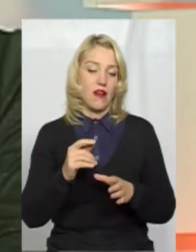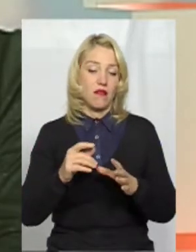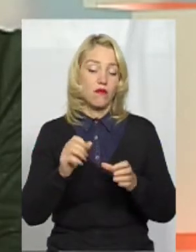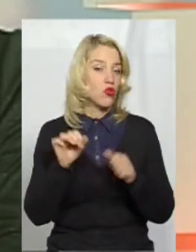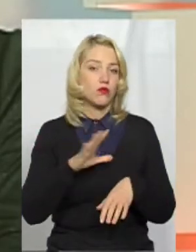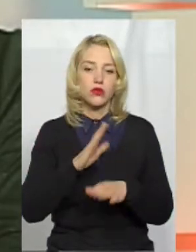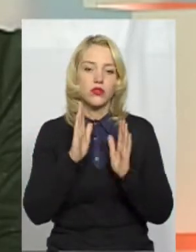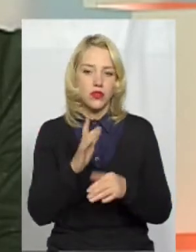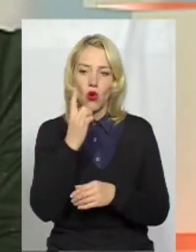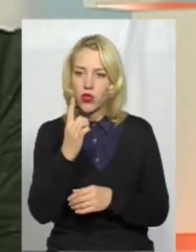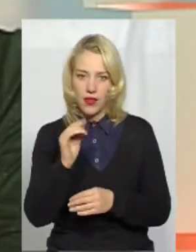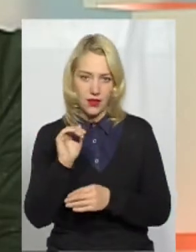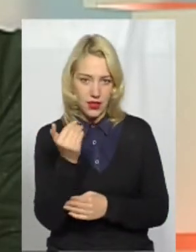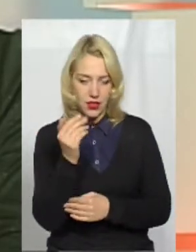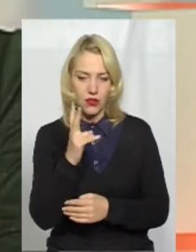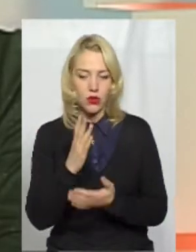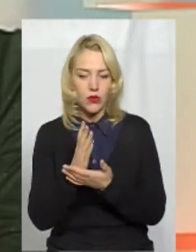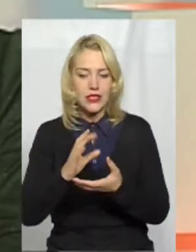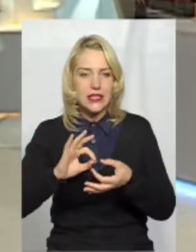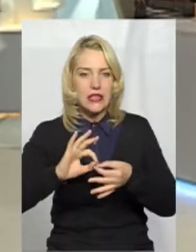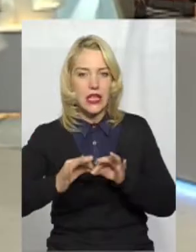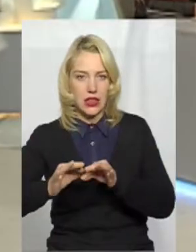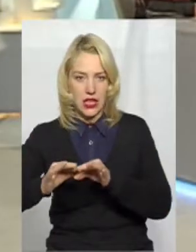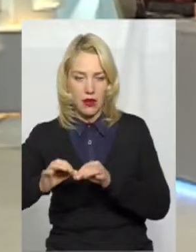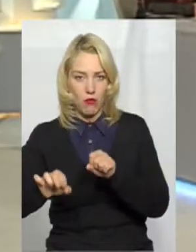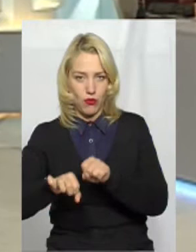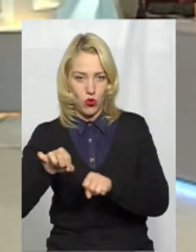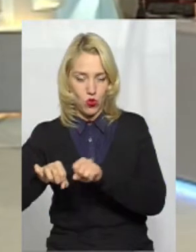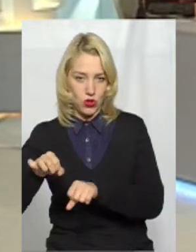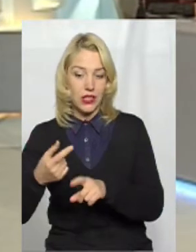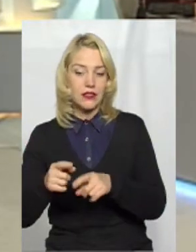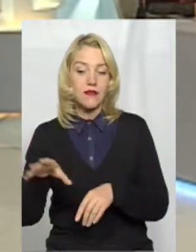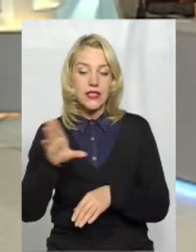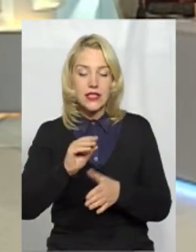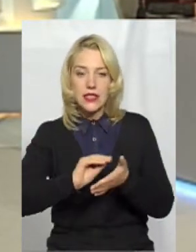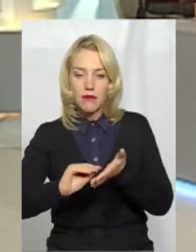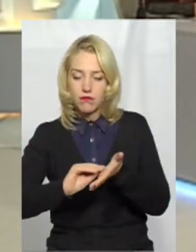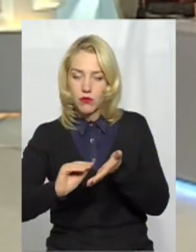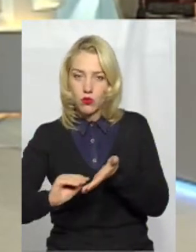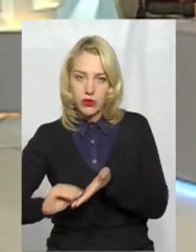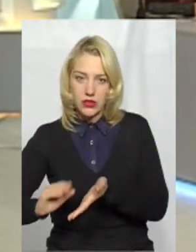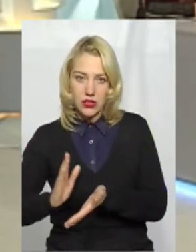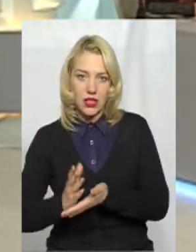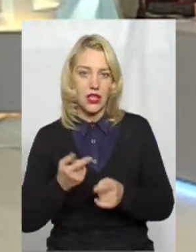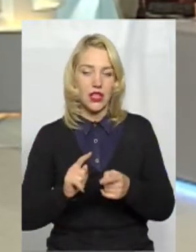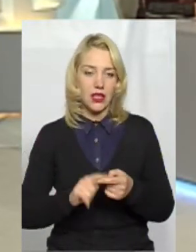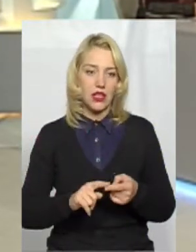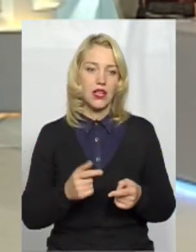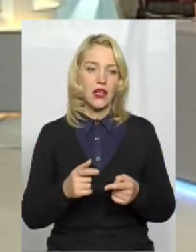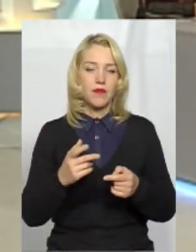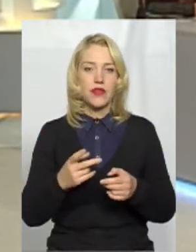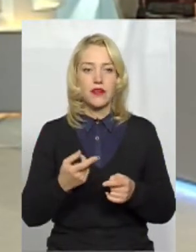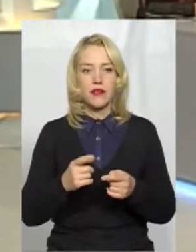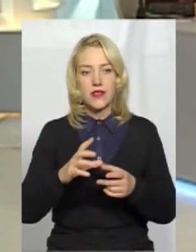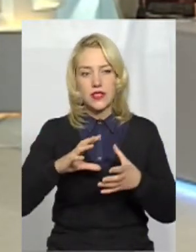якщо вона має складні порушення. Це залежить тільки від цього? Так. Все прописано. Є порядок організації інклюзивного навчання в